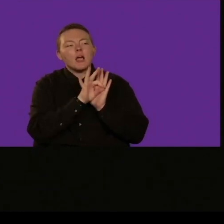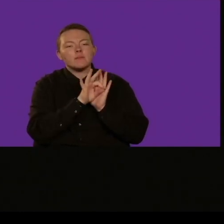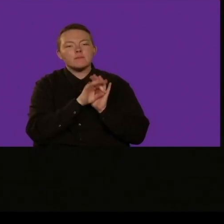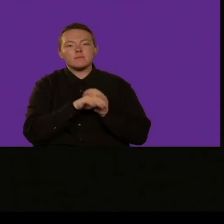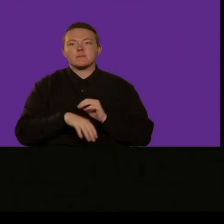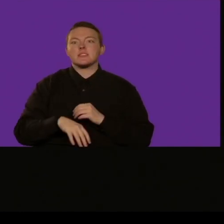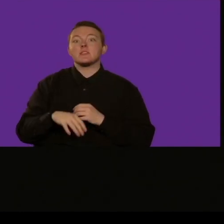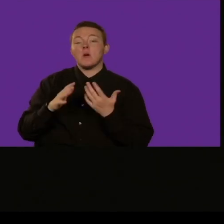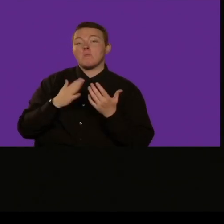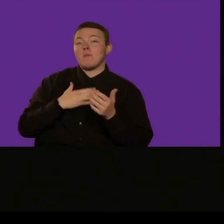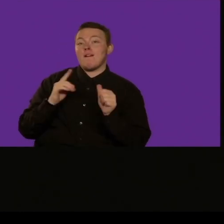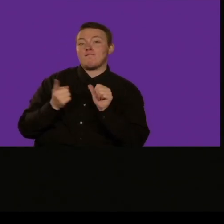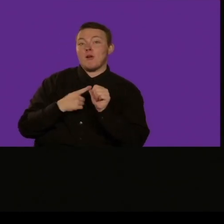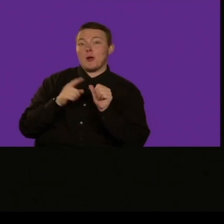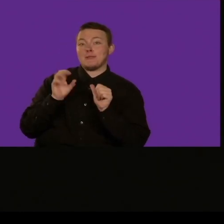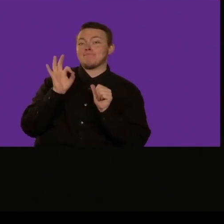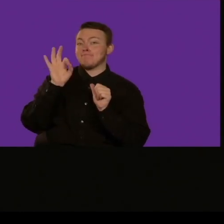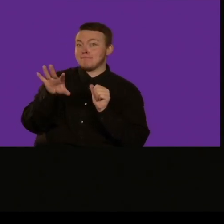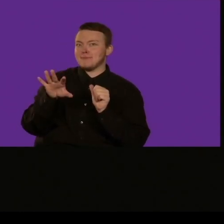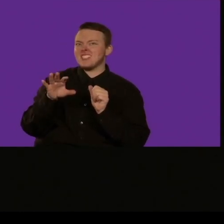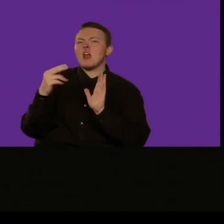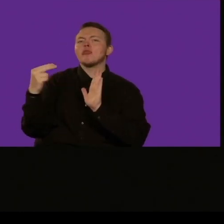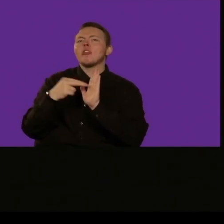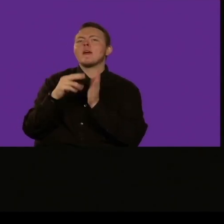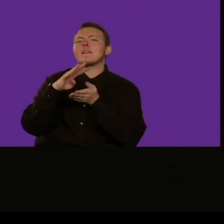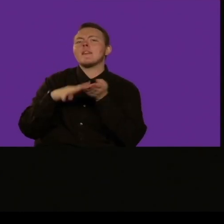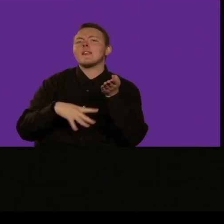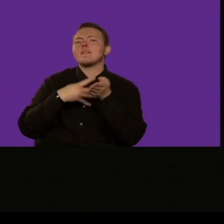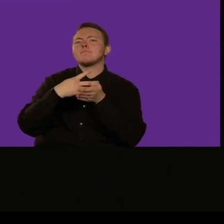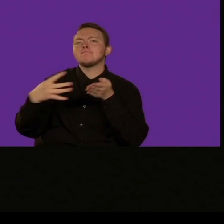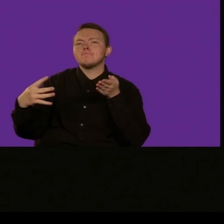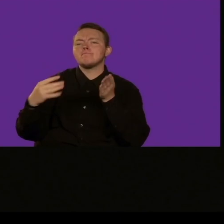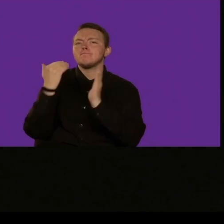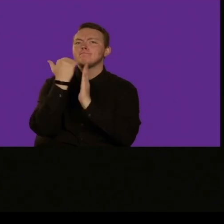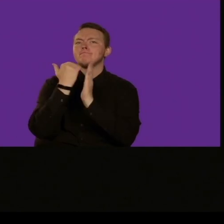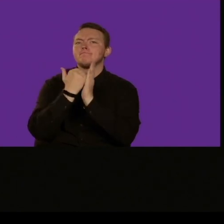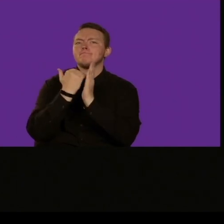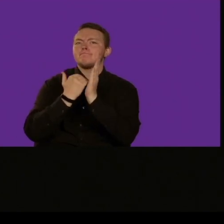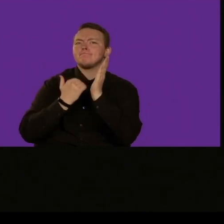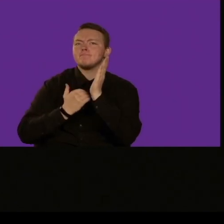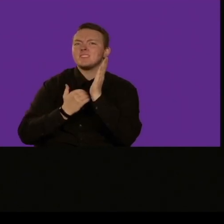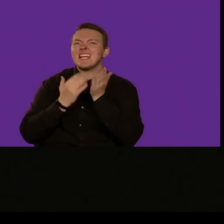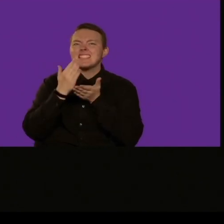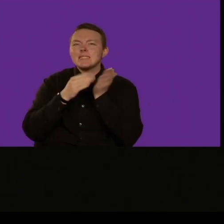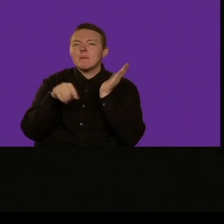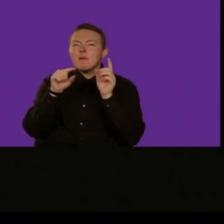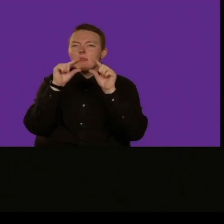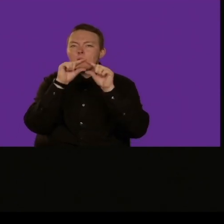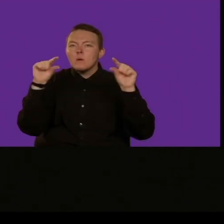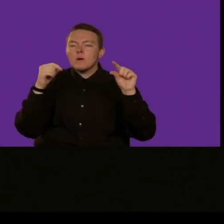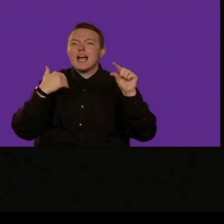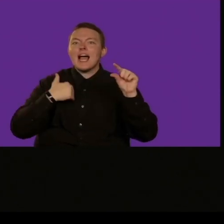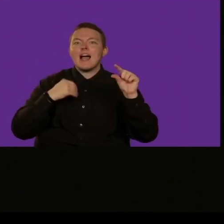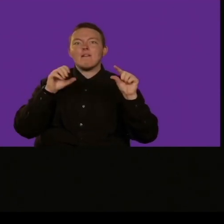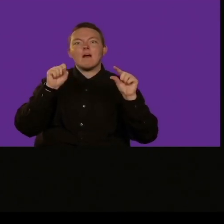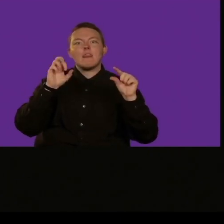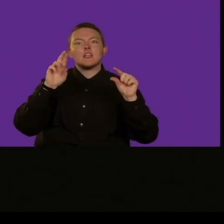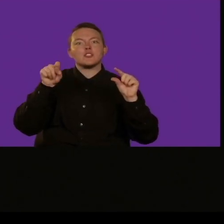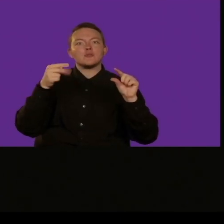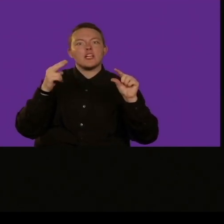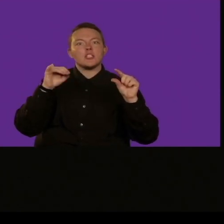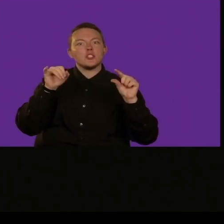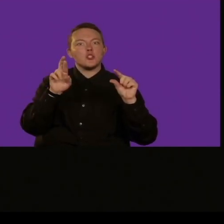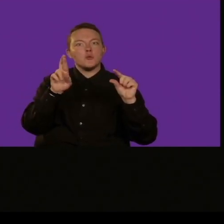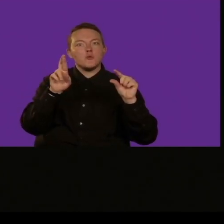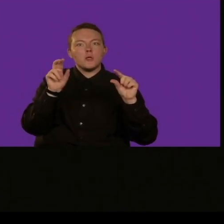identificare le diverse sedute e potete scegliere e se non partecipate in una seduta non importa perché potete partecipare in